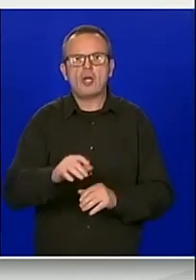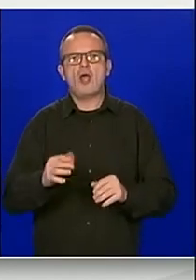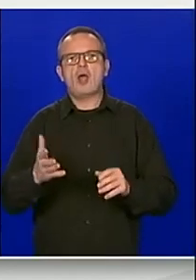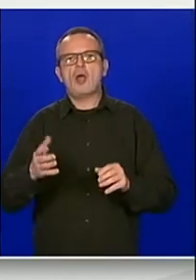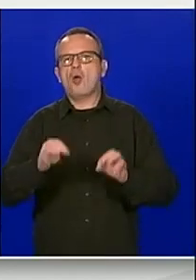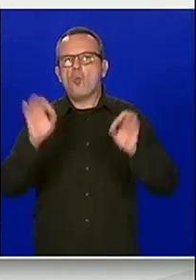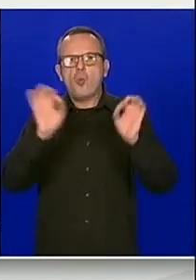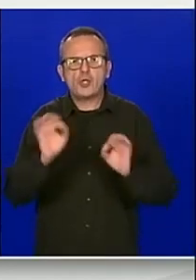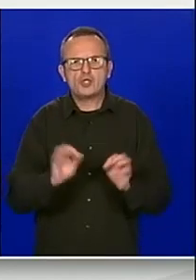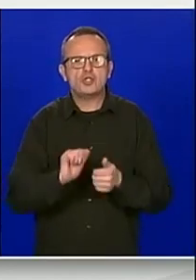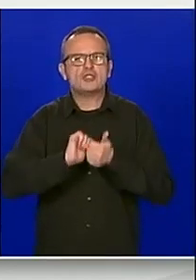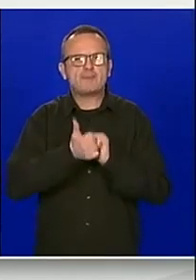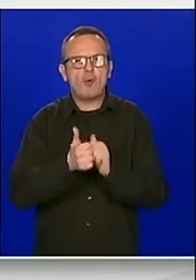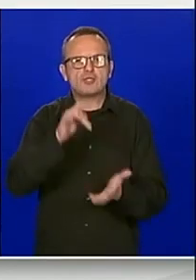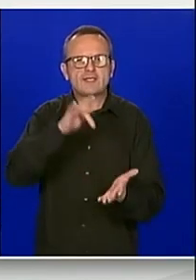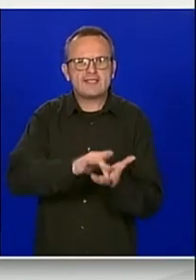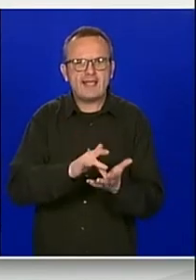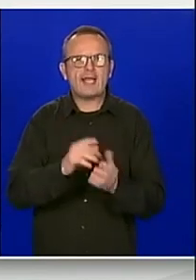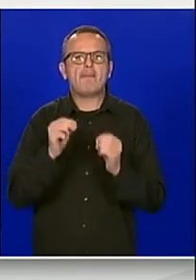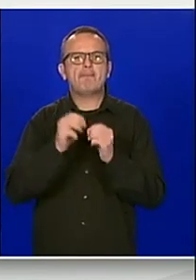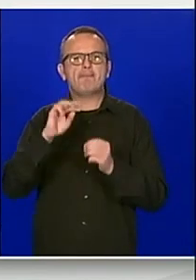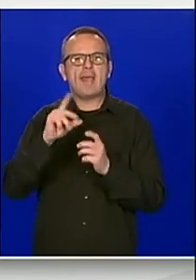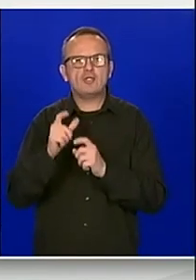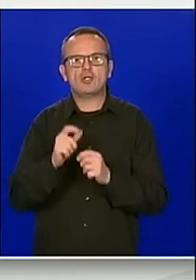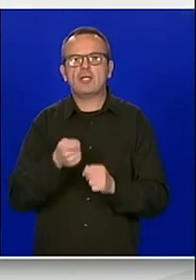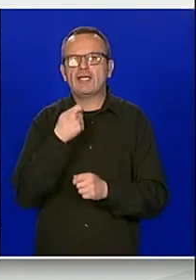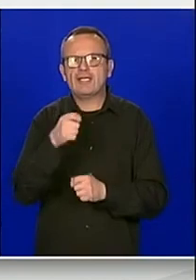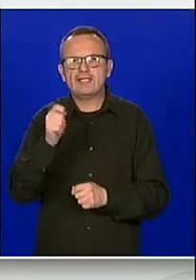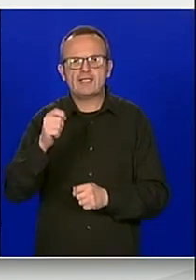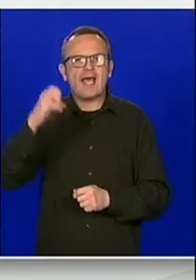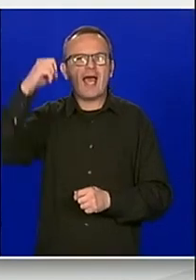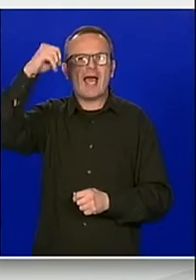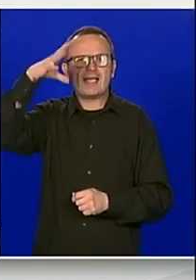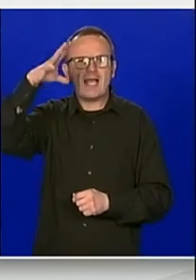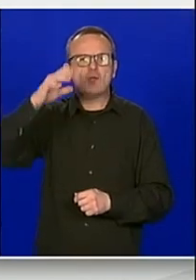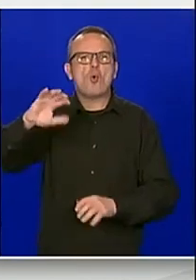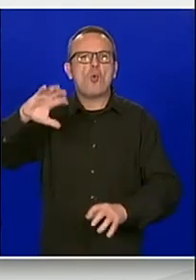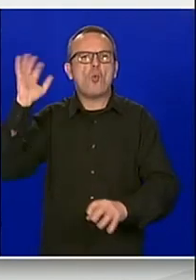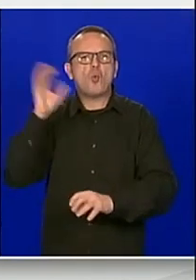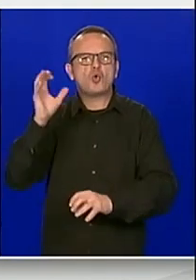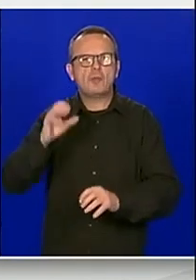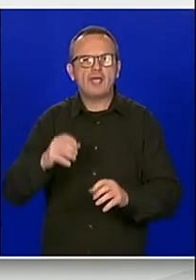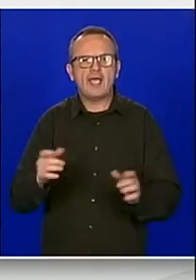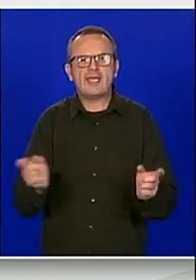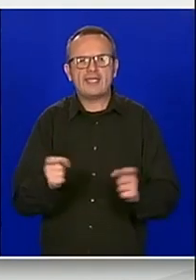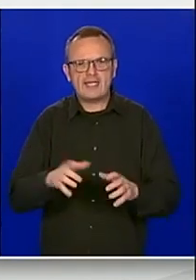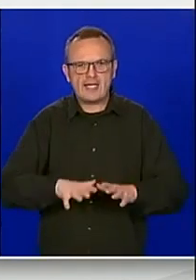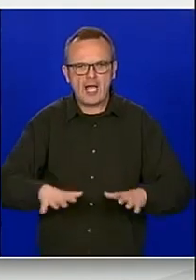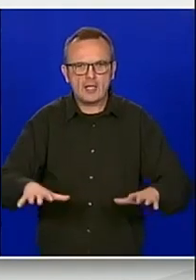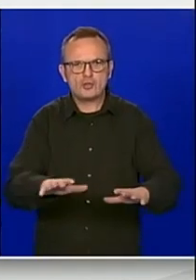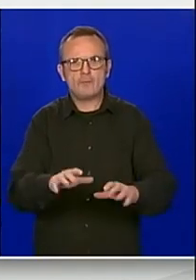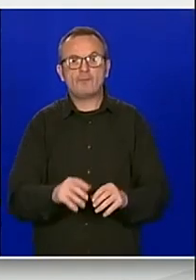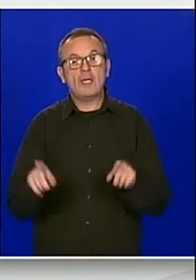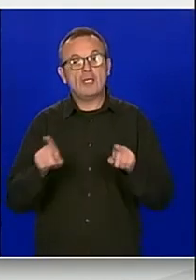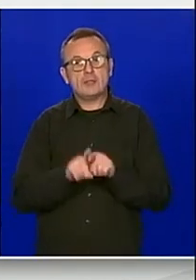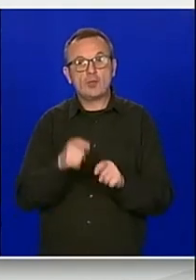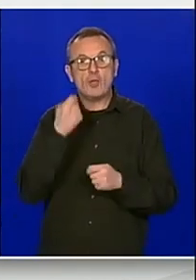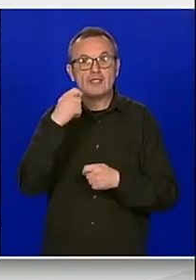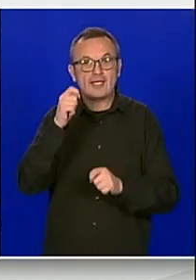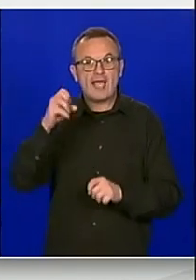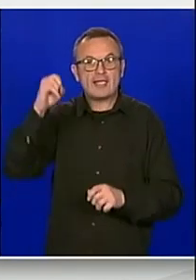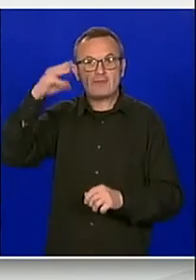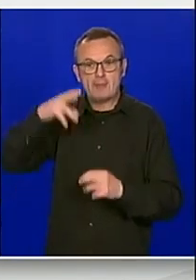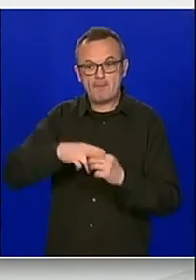proćela zgrade Bazena u Belišu, izgradnje rasvijete na rukometnom igralištu u Gatu, izgradnje nastrešnice uz dom Romske nacionalne manjine u